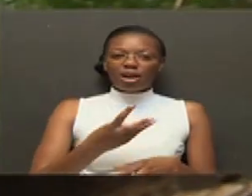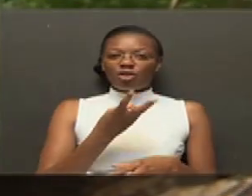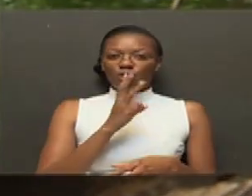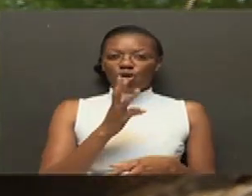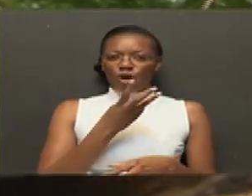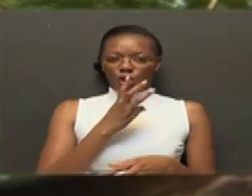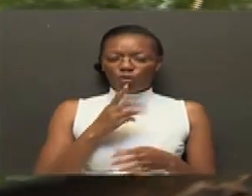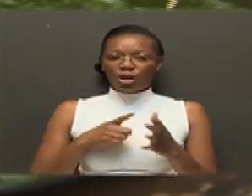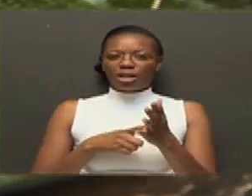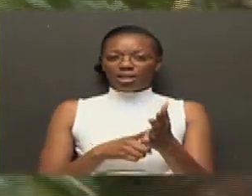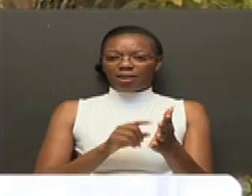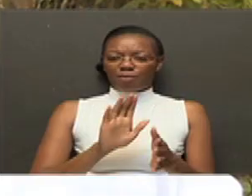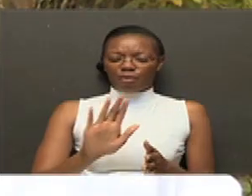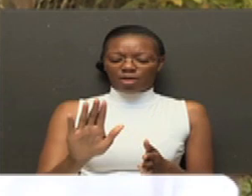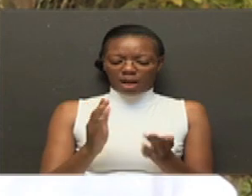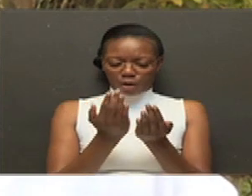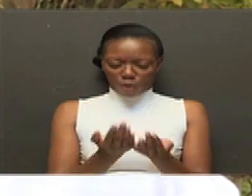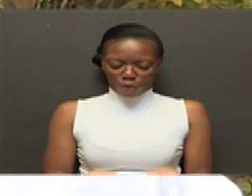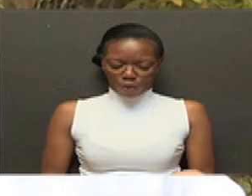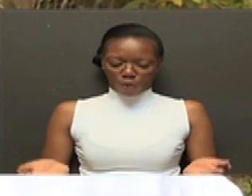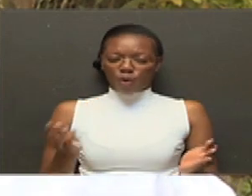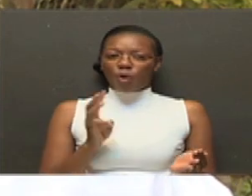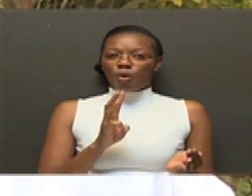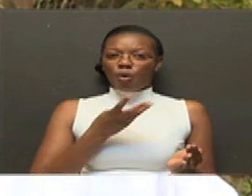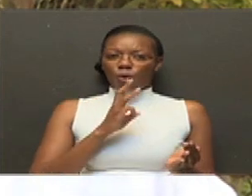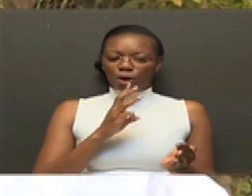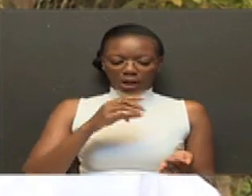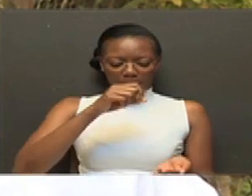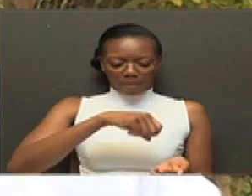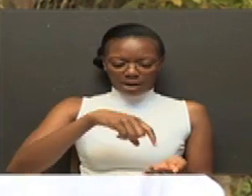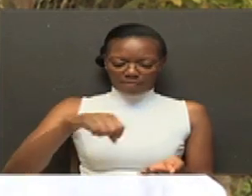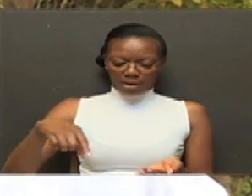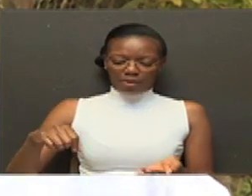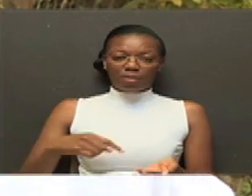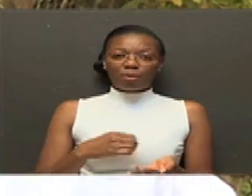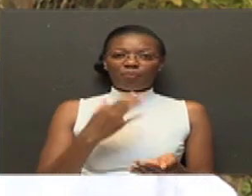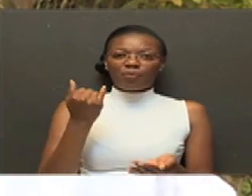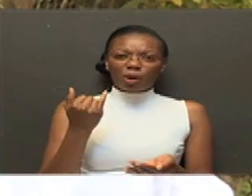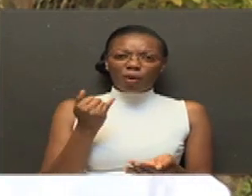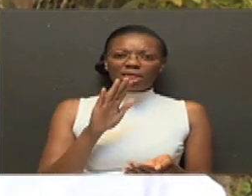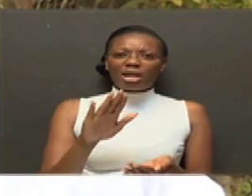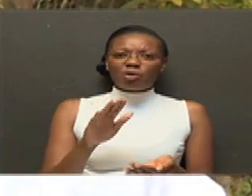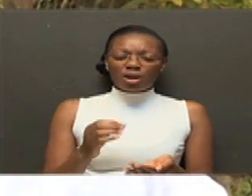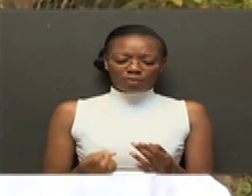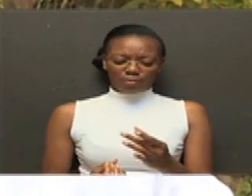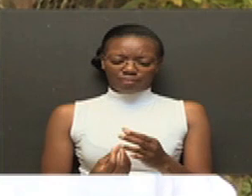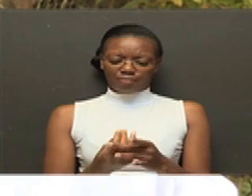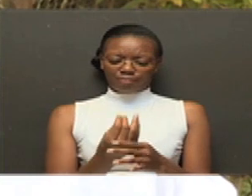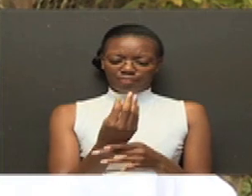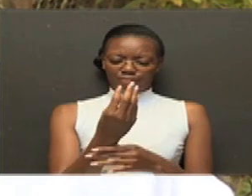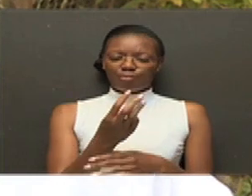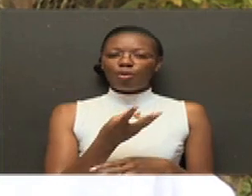hydrofila spinova. Kwanza, bwona tumepana dani ya maji ni ile mimea inakua kwa maji kwanza.